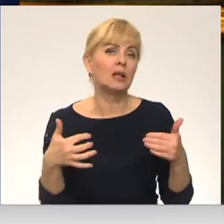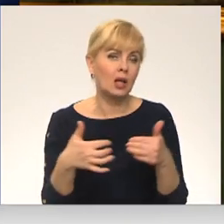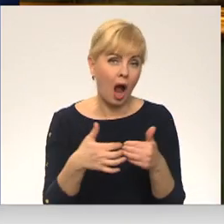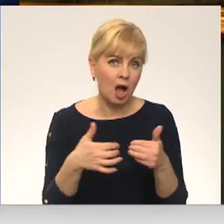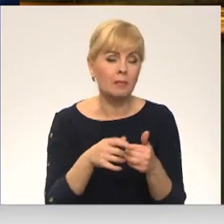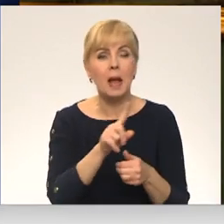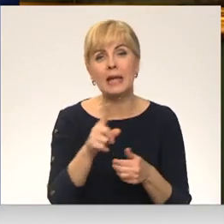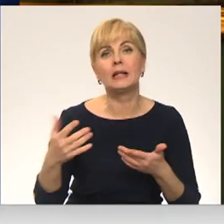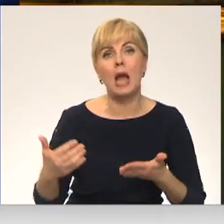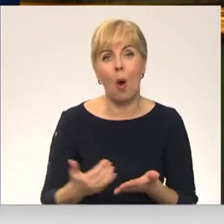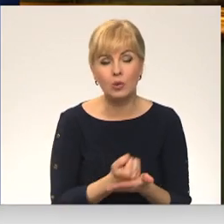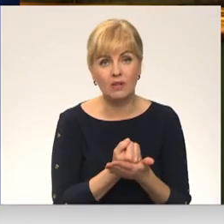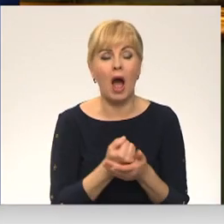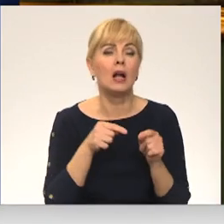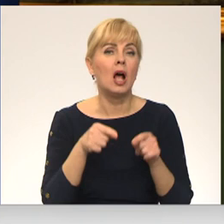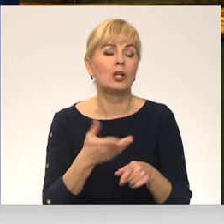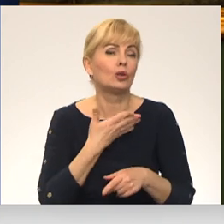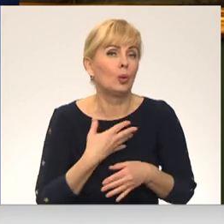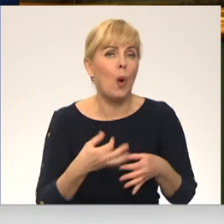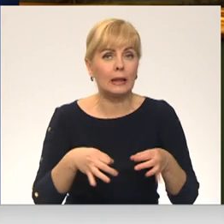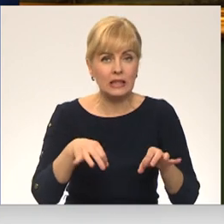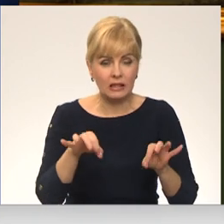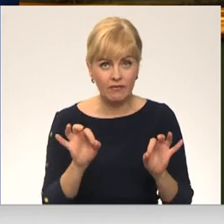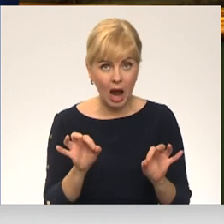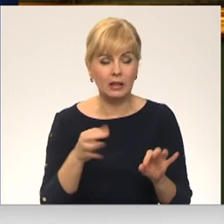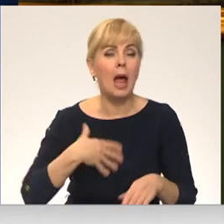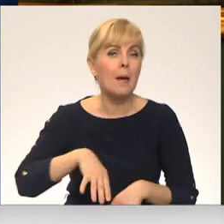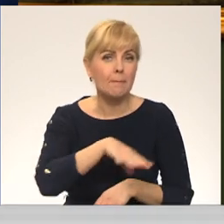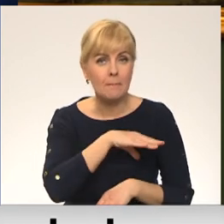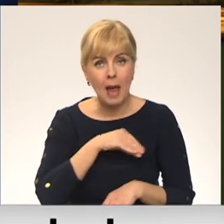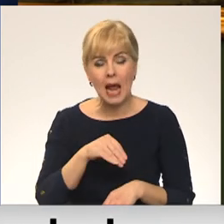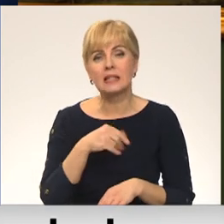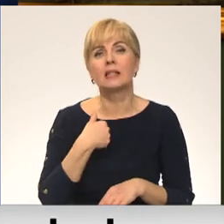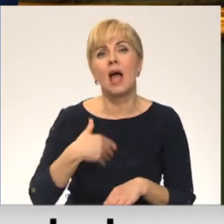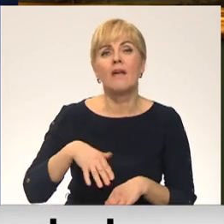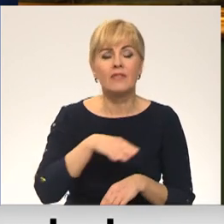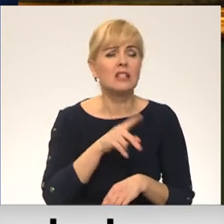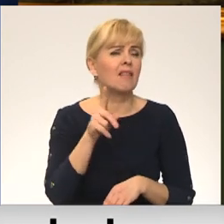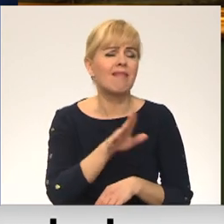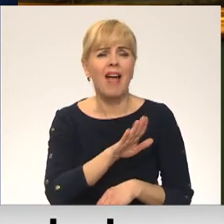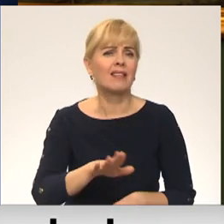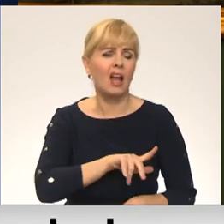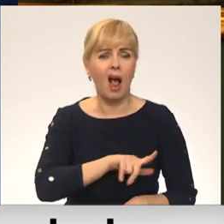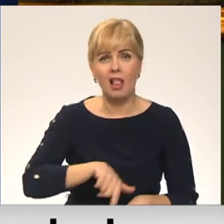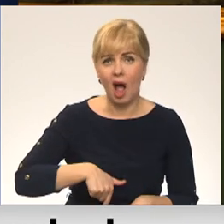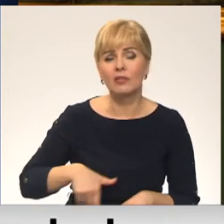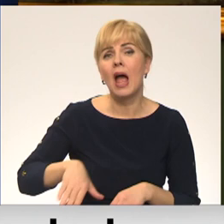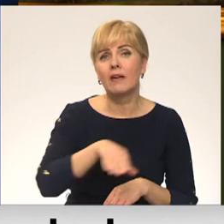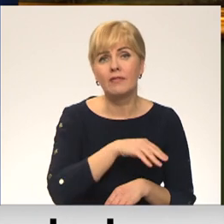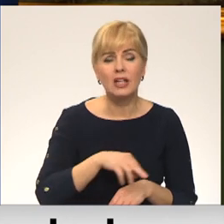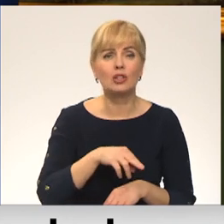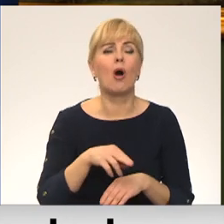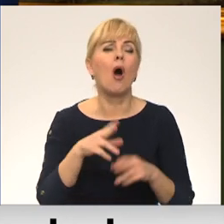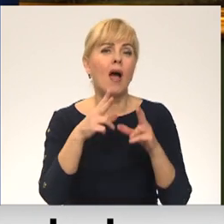jāuzvara. Tas ir ļoti svarīgi, ka mēs visi, ne tikai Latvijā, bet visā NATO